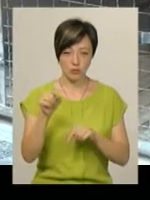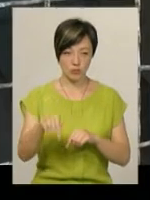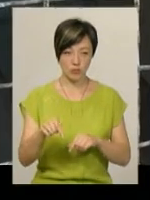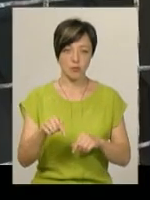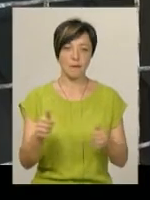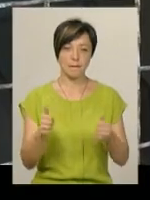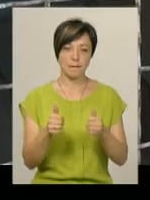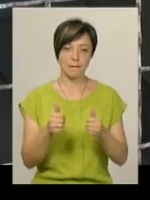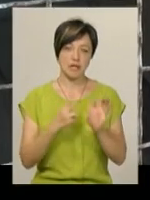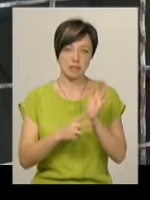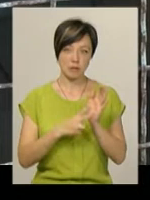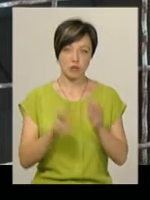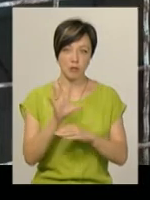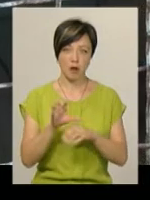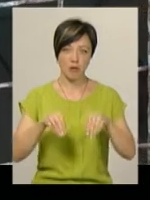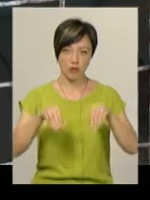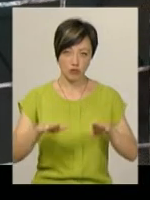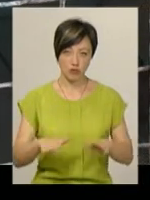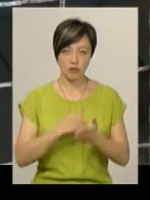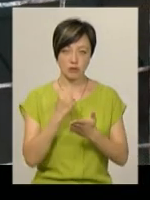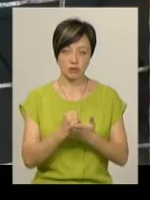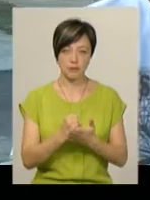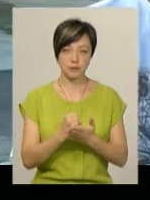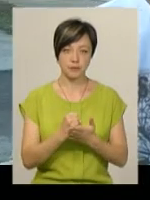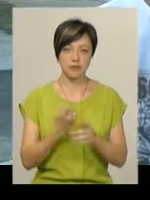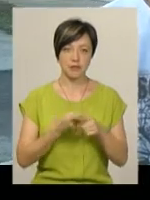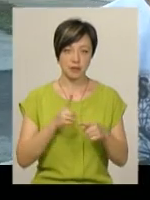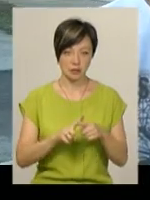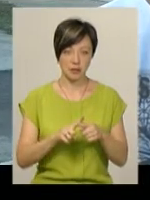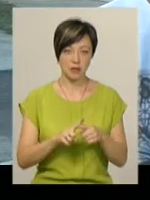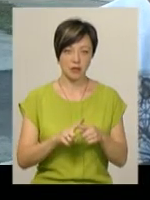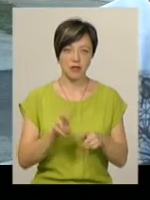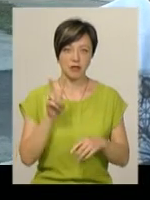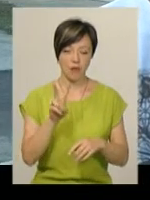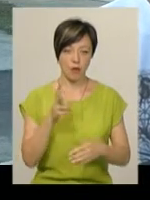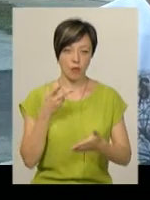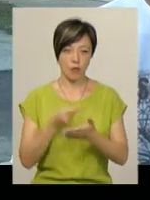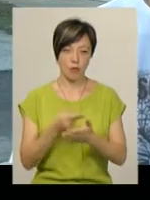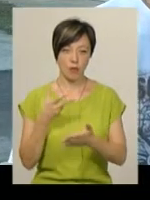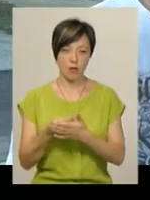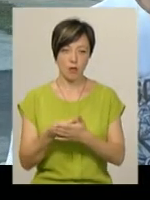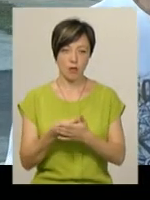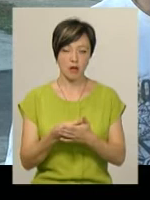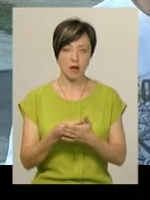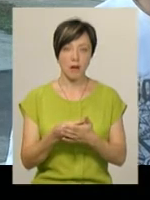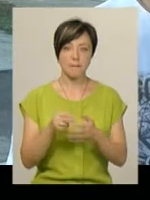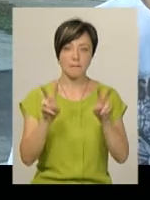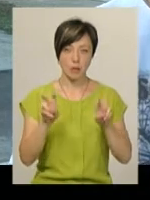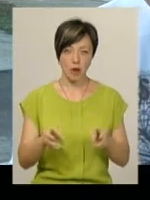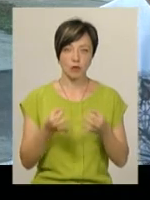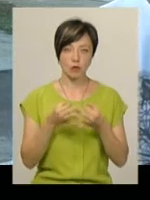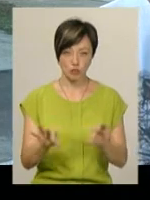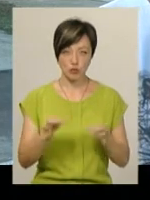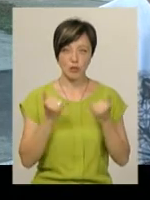по 70 собакам винесене рішення. Це два уколи. Тобто препарати допущені до